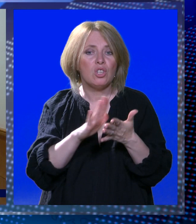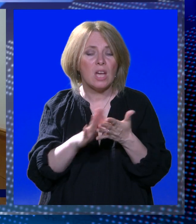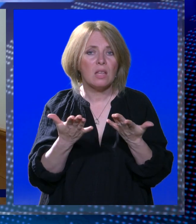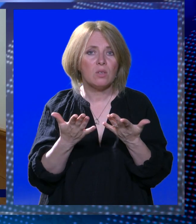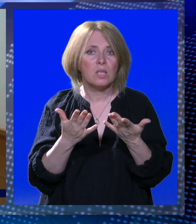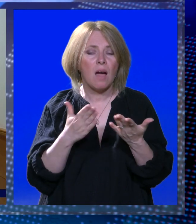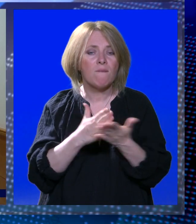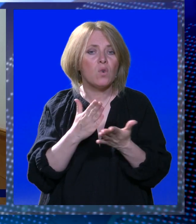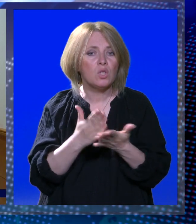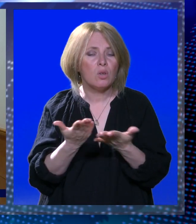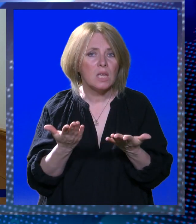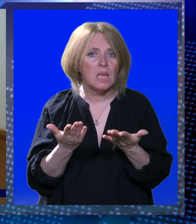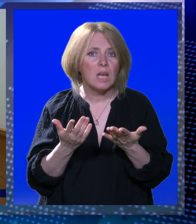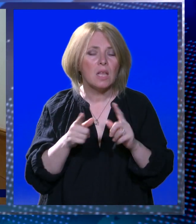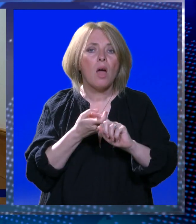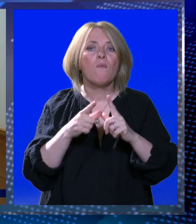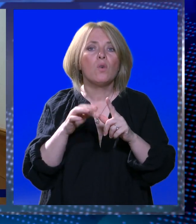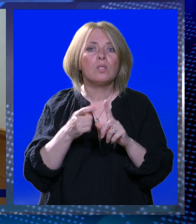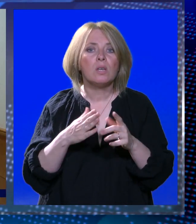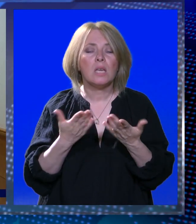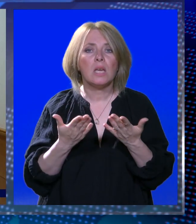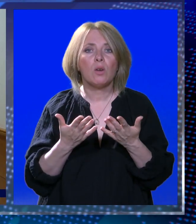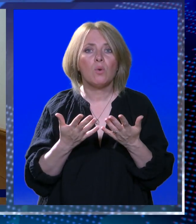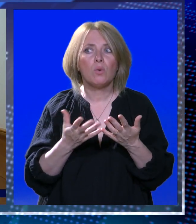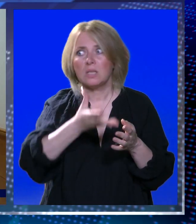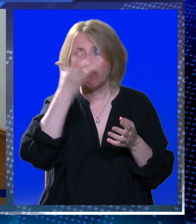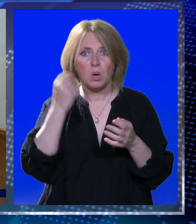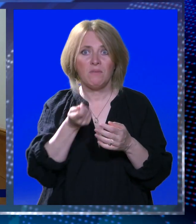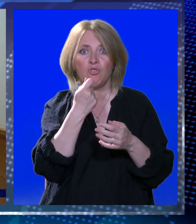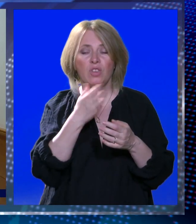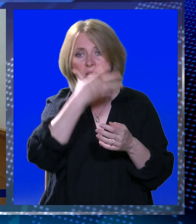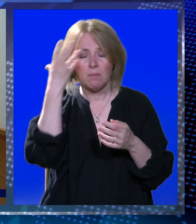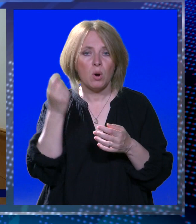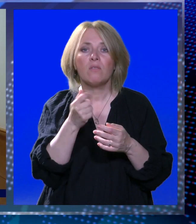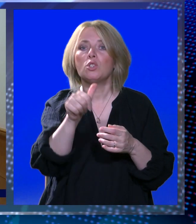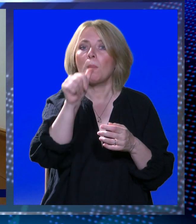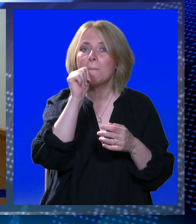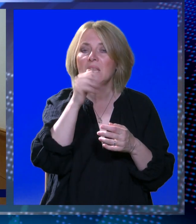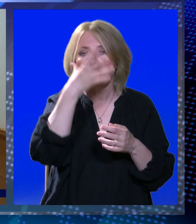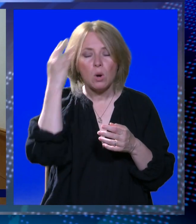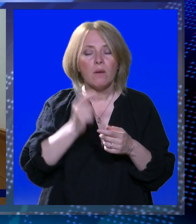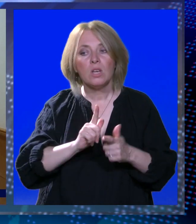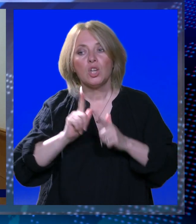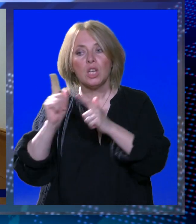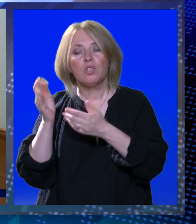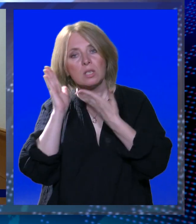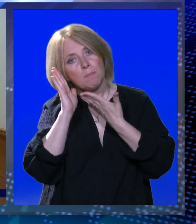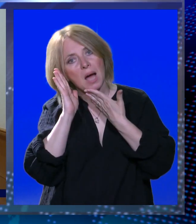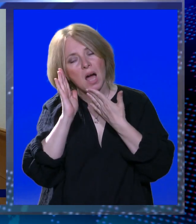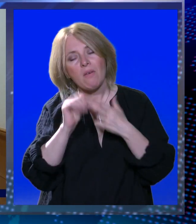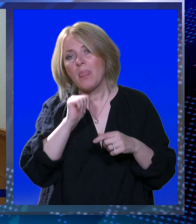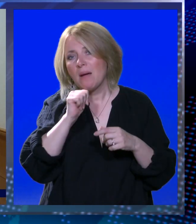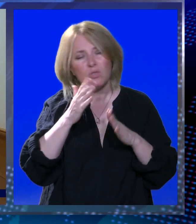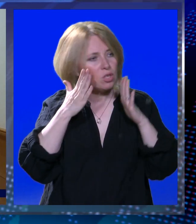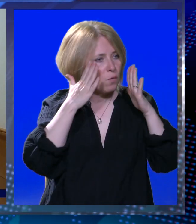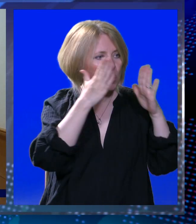jednostavno funkcionirati samom sa sobom u obavlja, zaboraviš jest, zaboraviš pit, zaboraviš ići spavati, naravno da se ne možeš